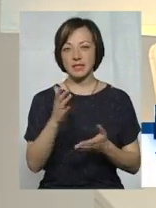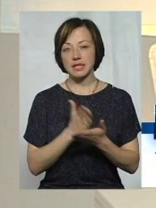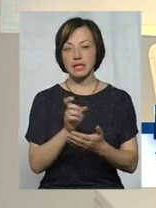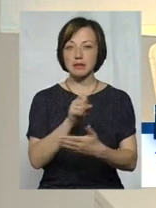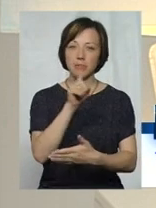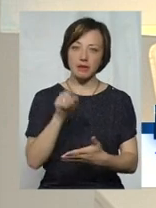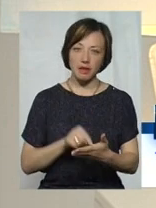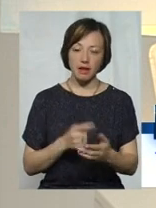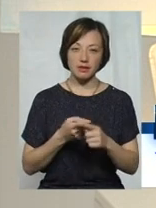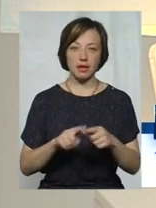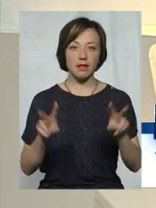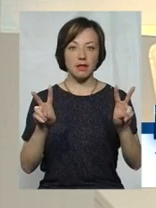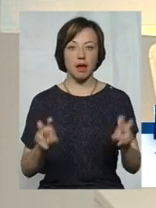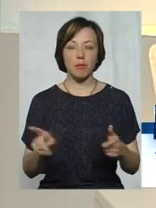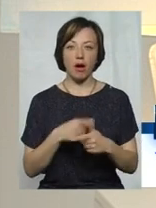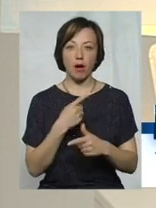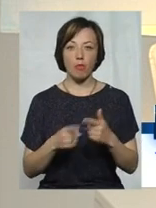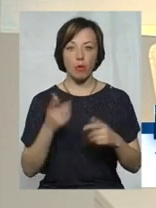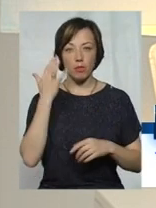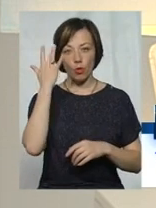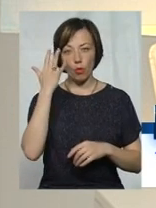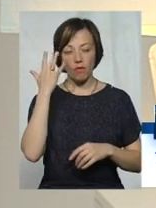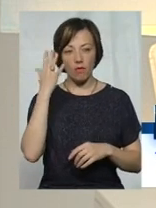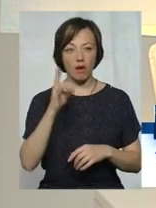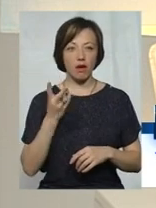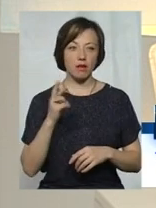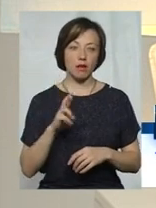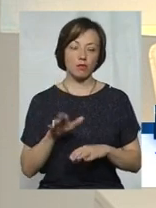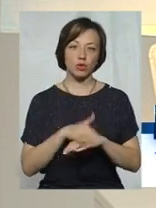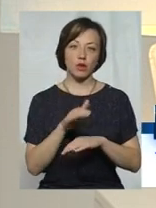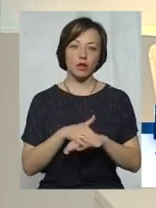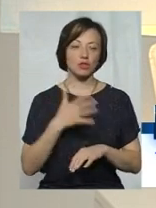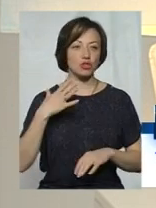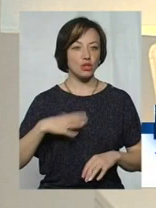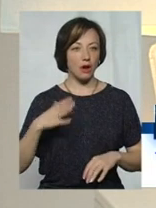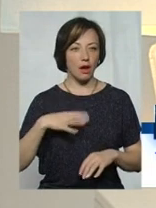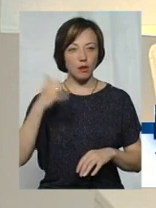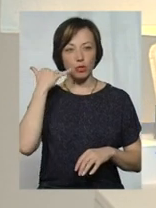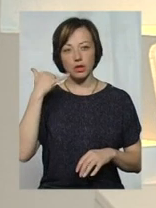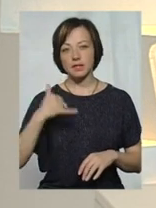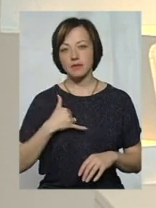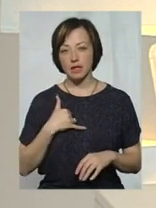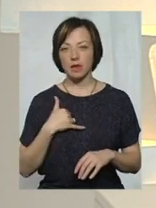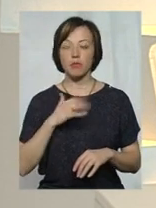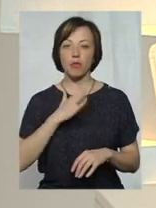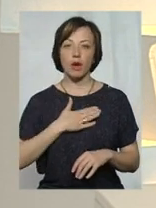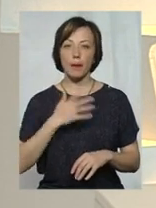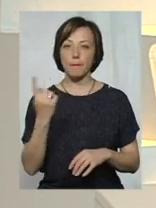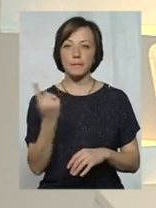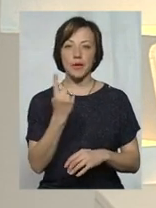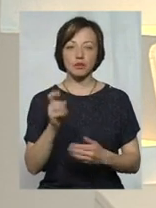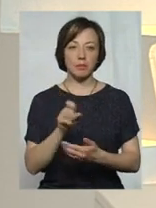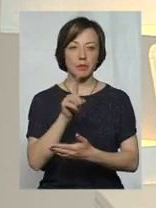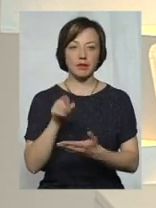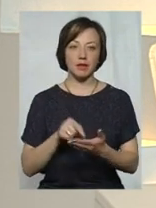запитання із зазначеної теми або ж міркування, будь ласка, чекаємо на дзвінки. А моє все-таки перше питання,